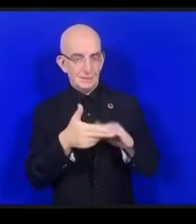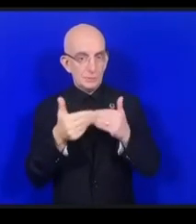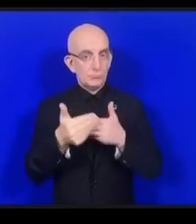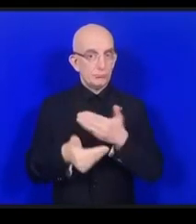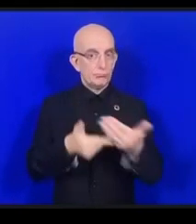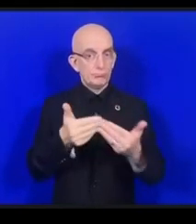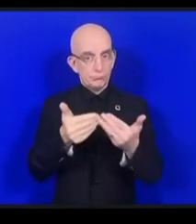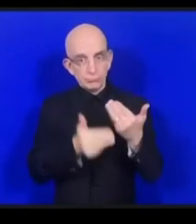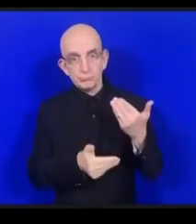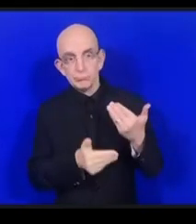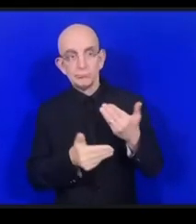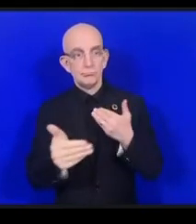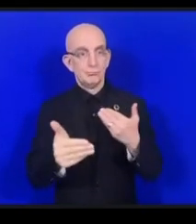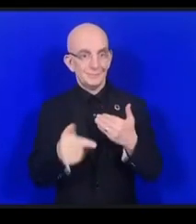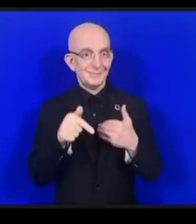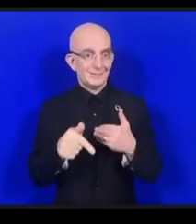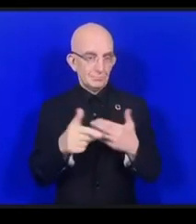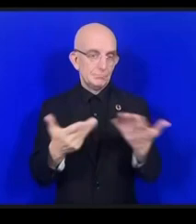pour